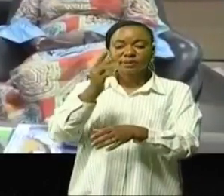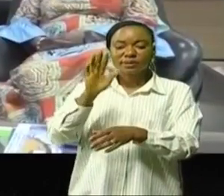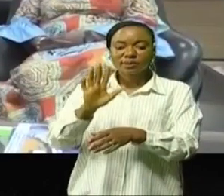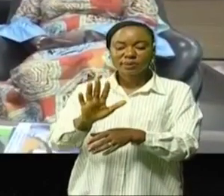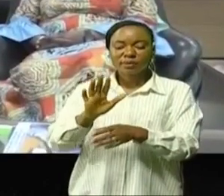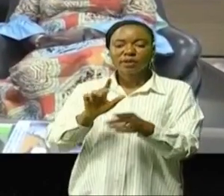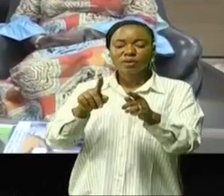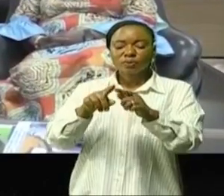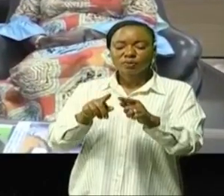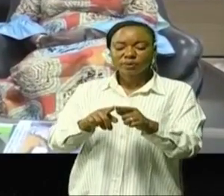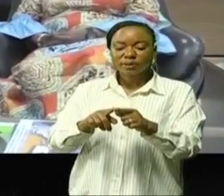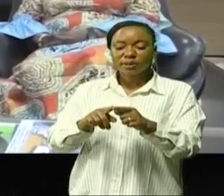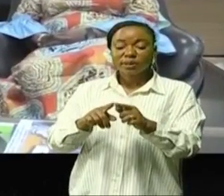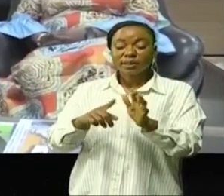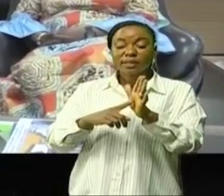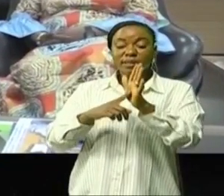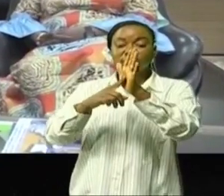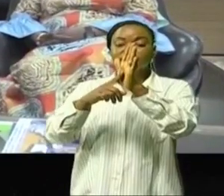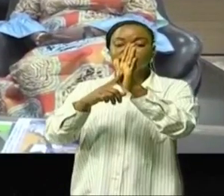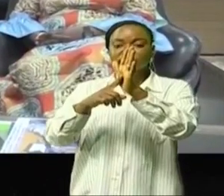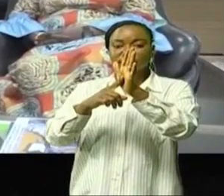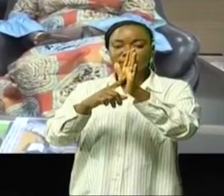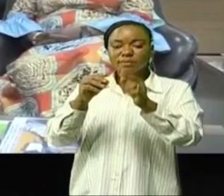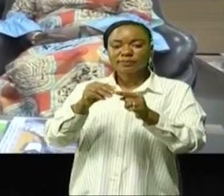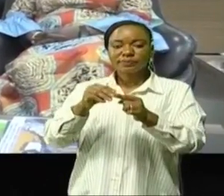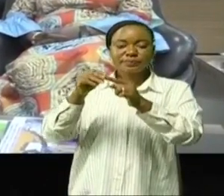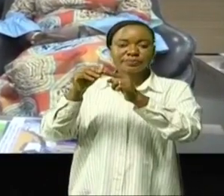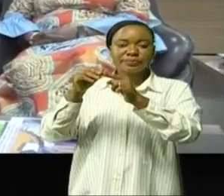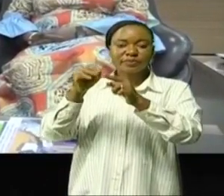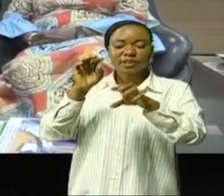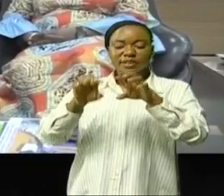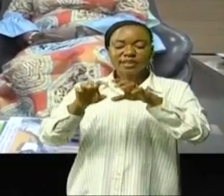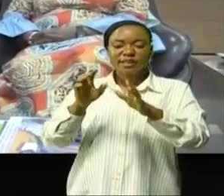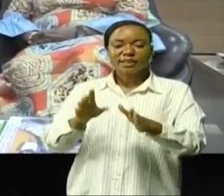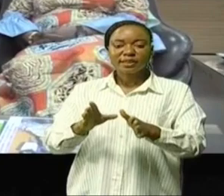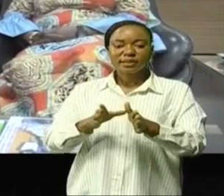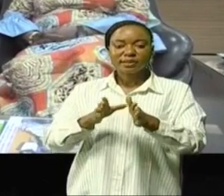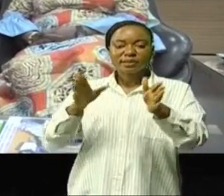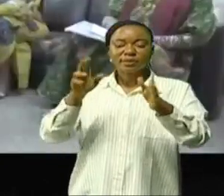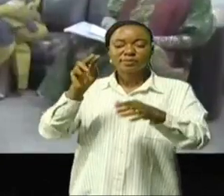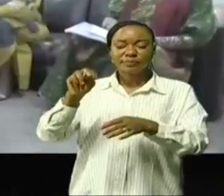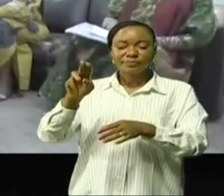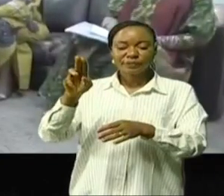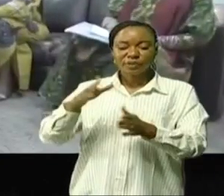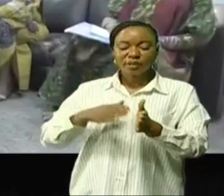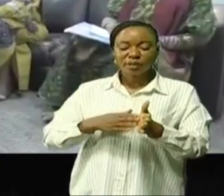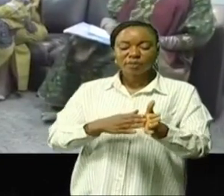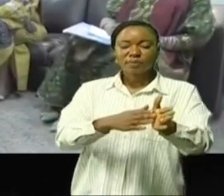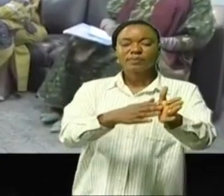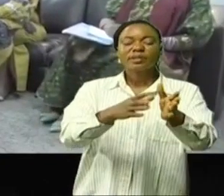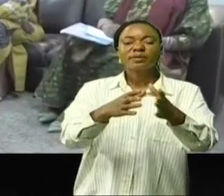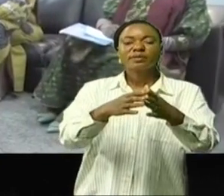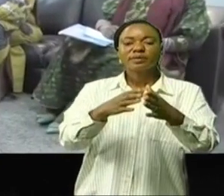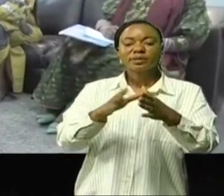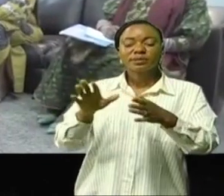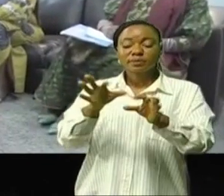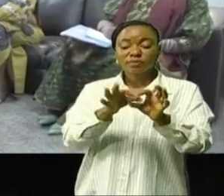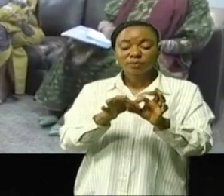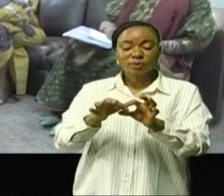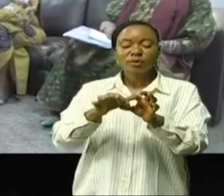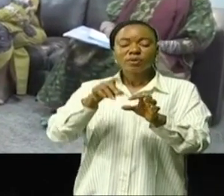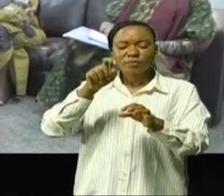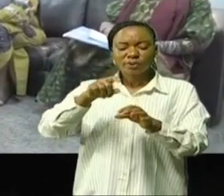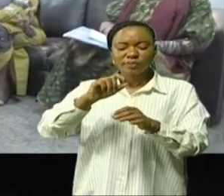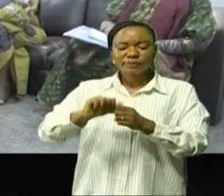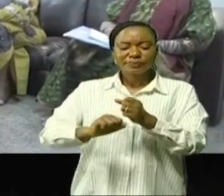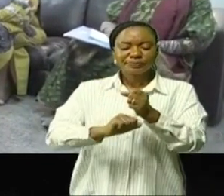la représentante spéciale du secrétaire général des Nations Unies qui était accompagnée de ses collaboratrices il est impérieux de renforcer